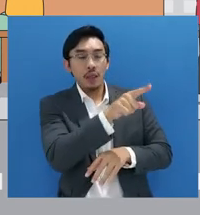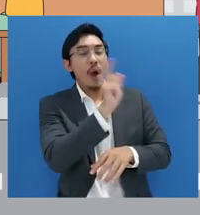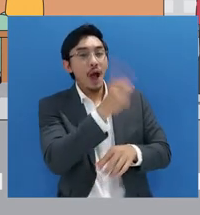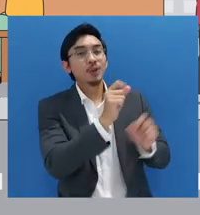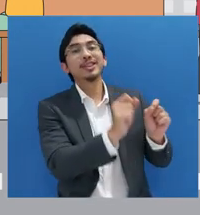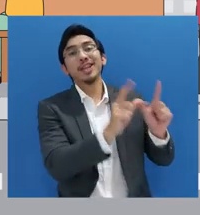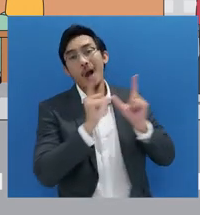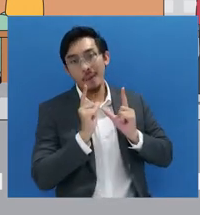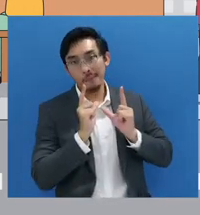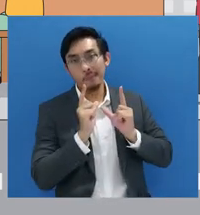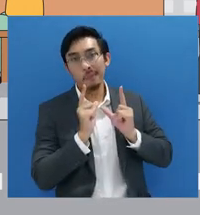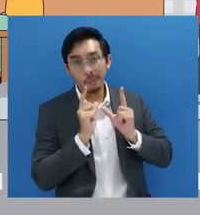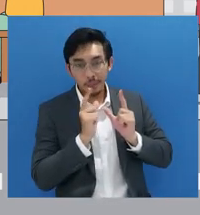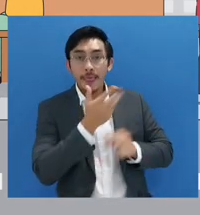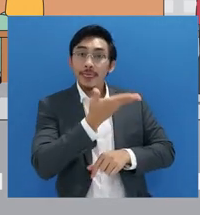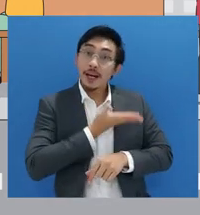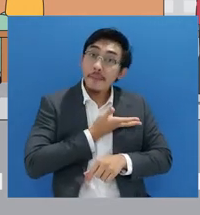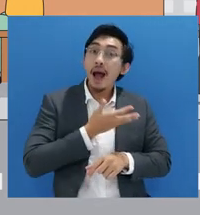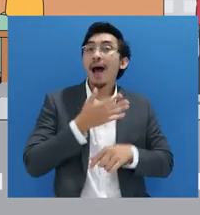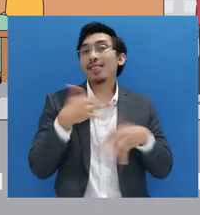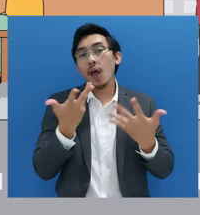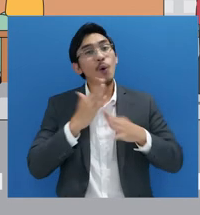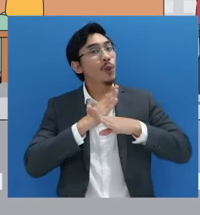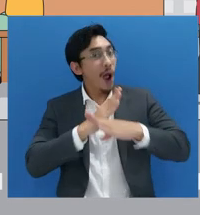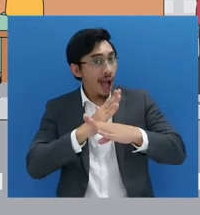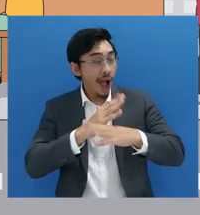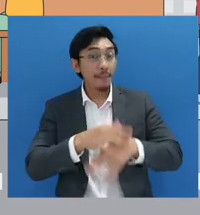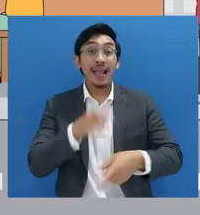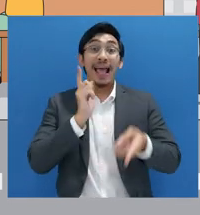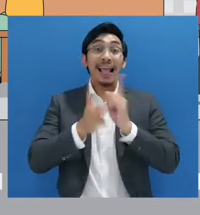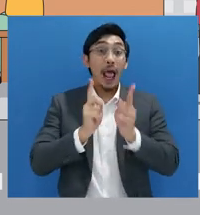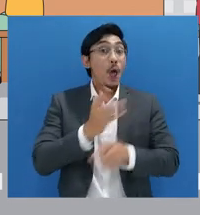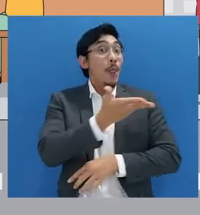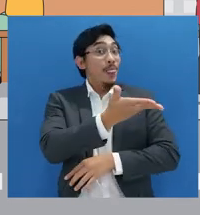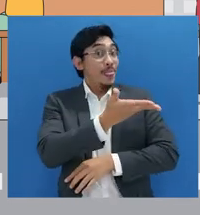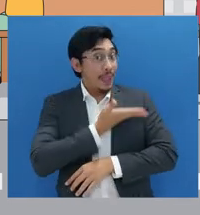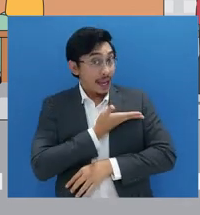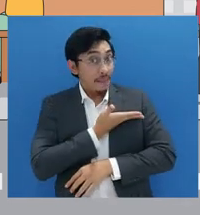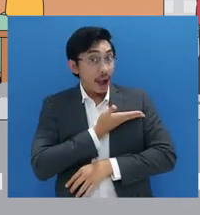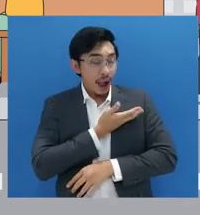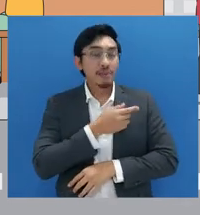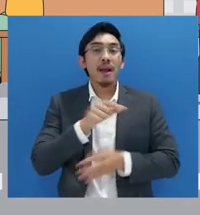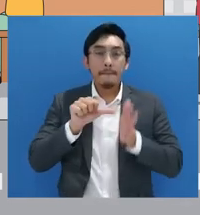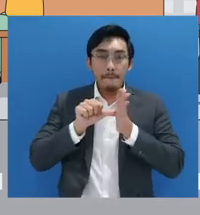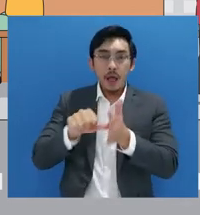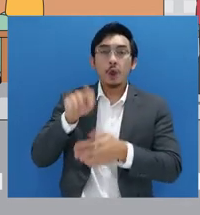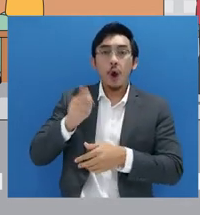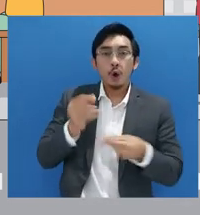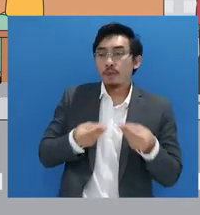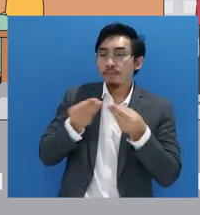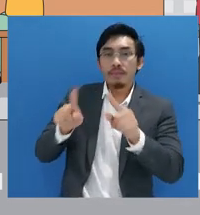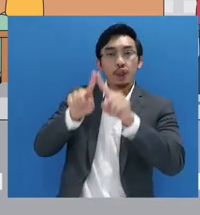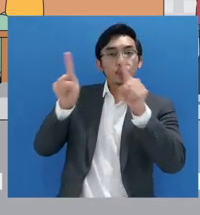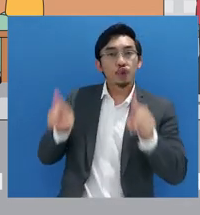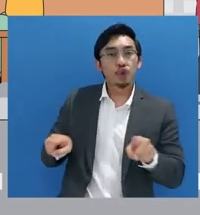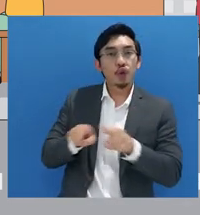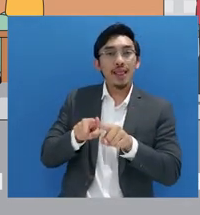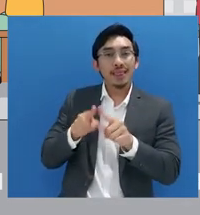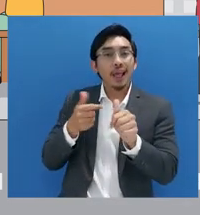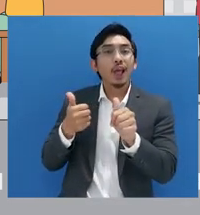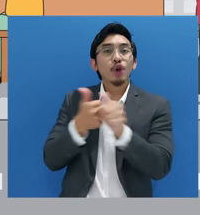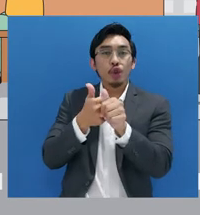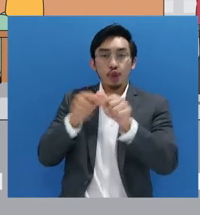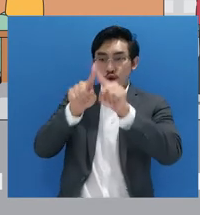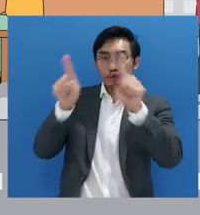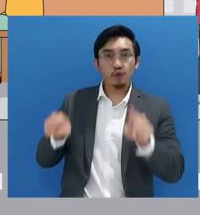Apabila permohonan diterima, maka bantuan hukum diberikan berdasarkan surat kuasa khusus. Apabila